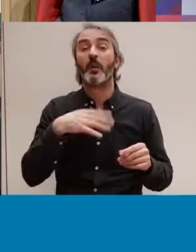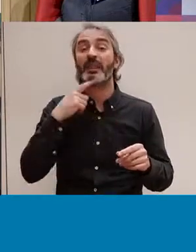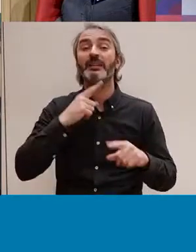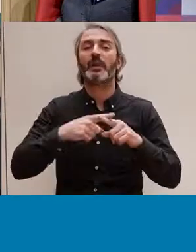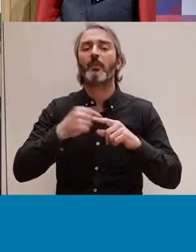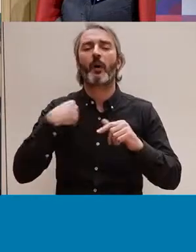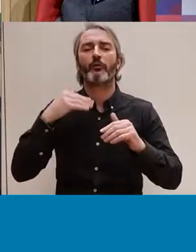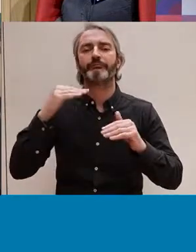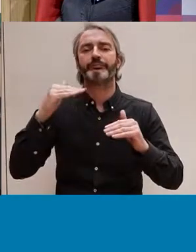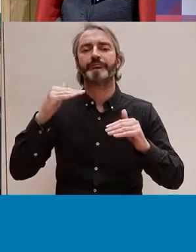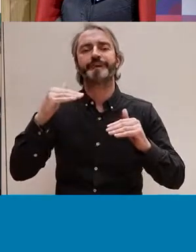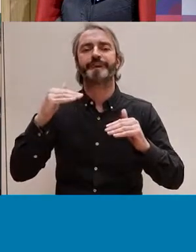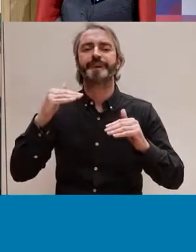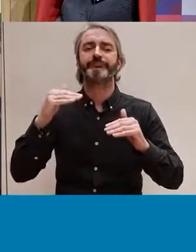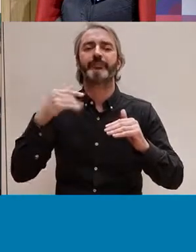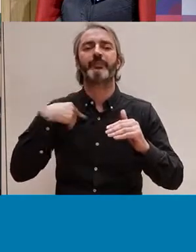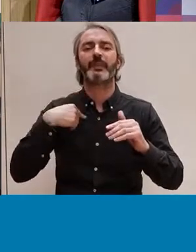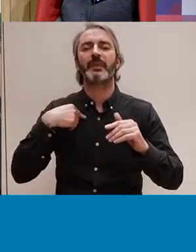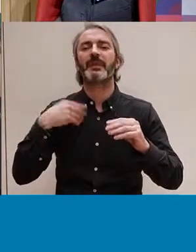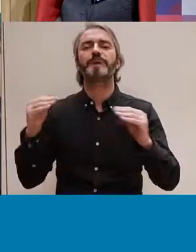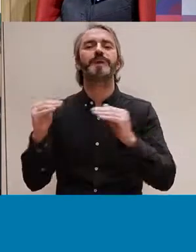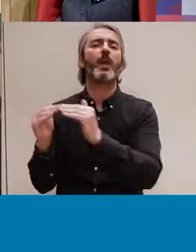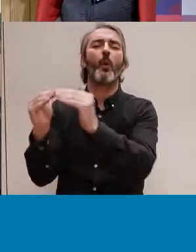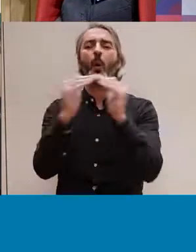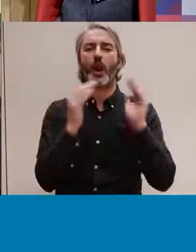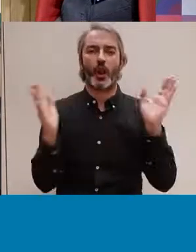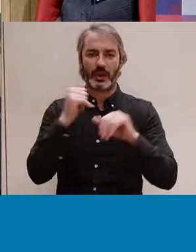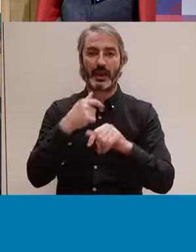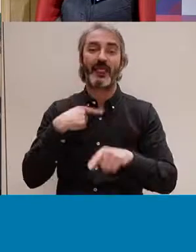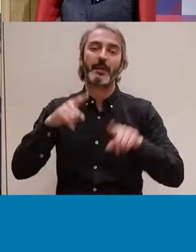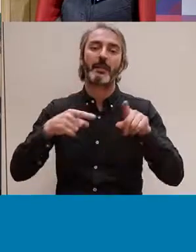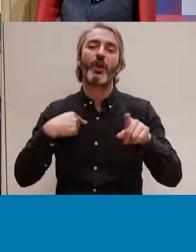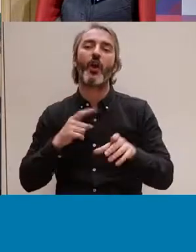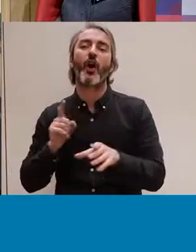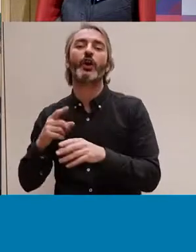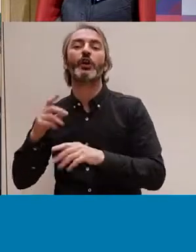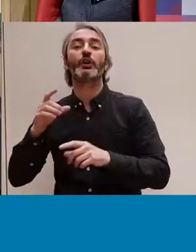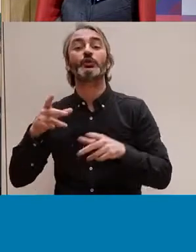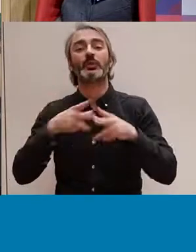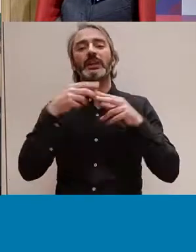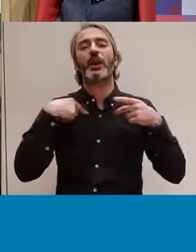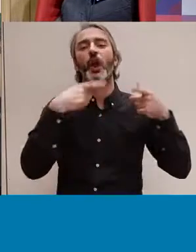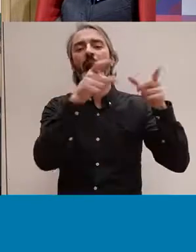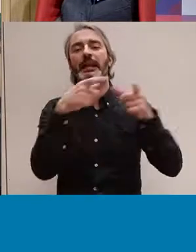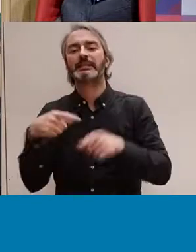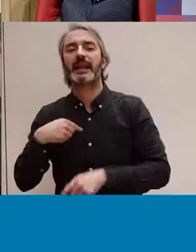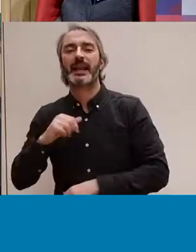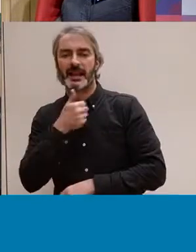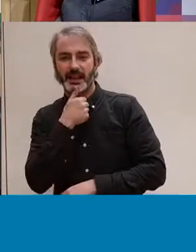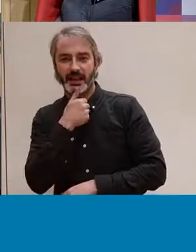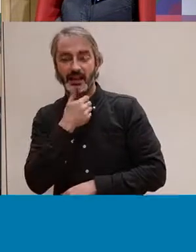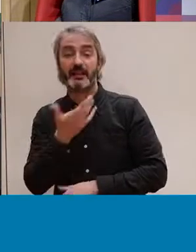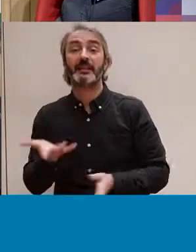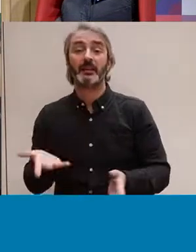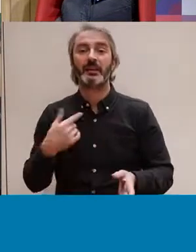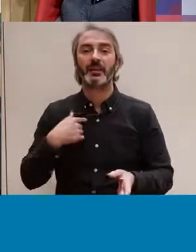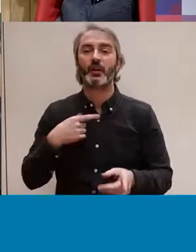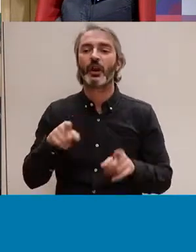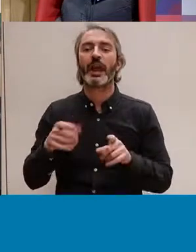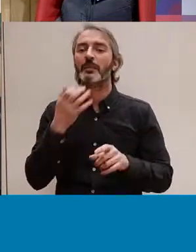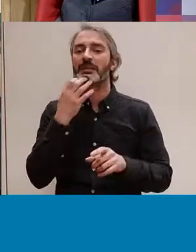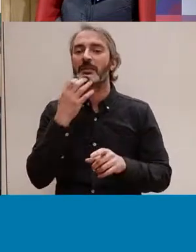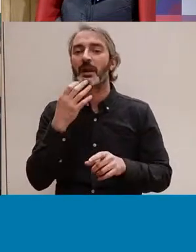en funció de la nostra posició en la societat. I per tant no serà el mateix el meu desenvolupament de la